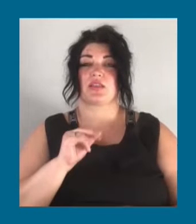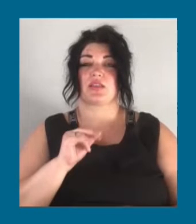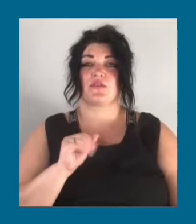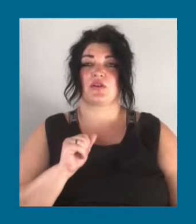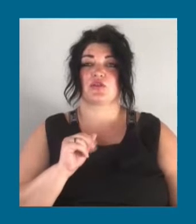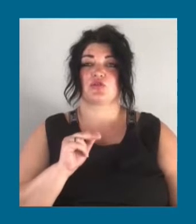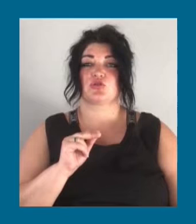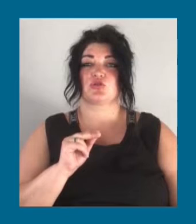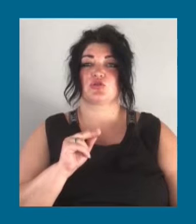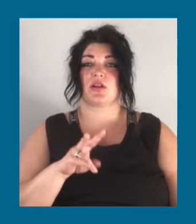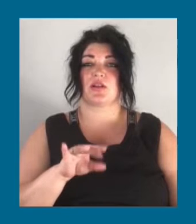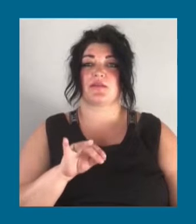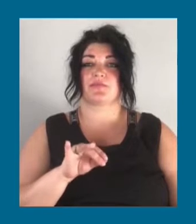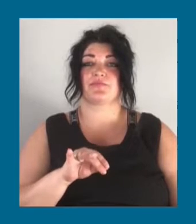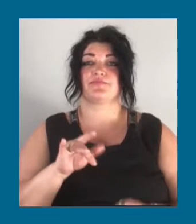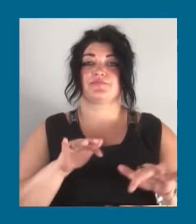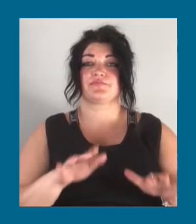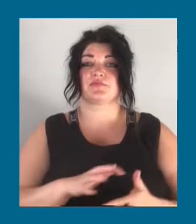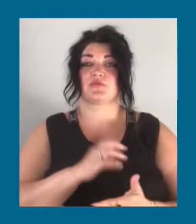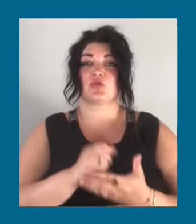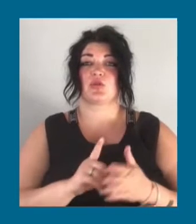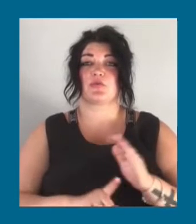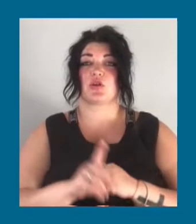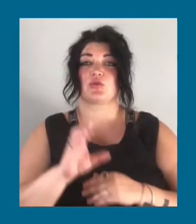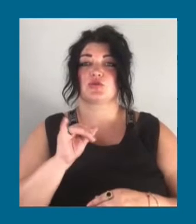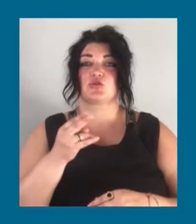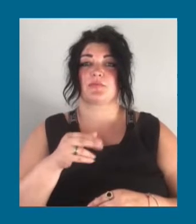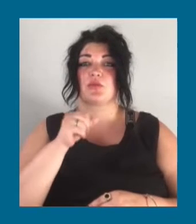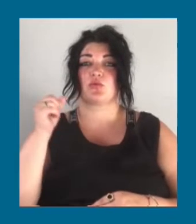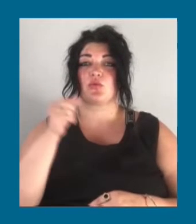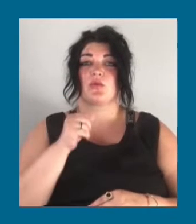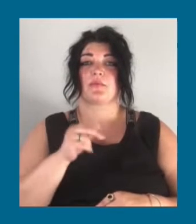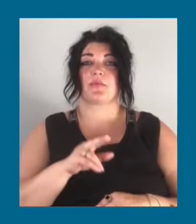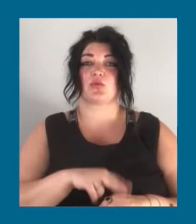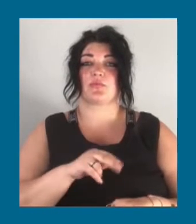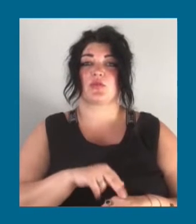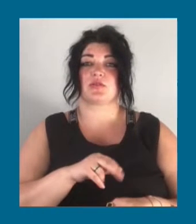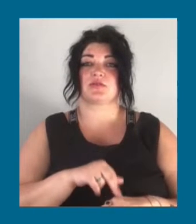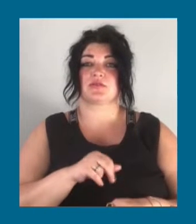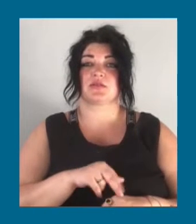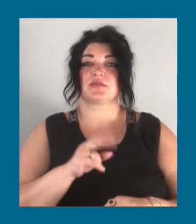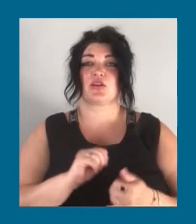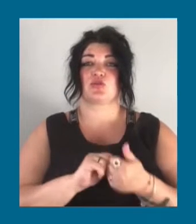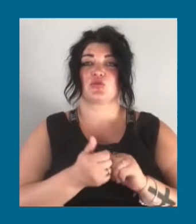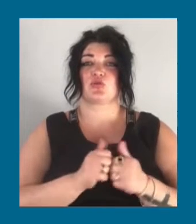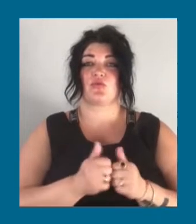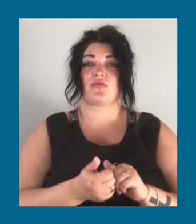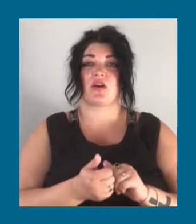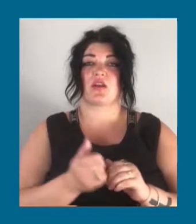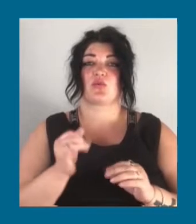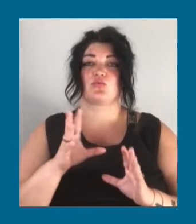січня у минулому році патрульні поліцейські заступили на нічне чергування у складі екіпажу автопатруля